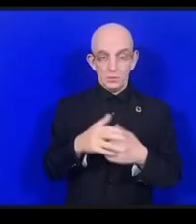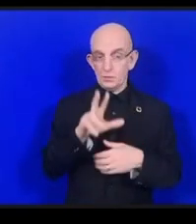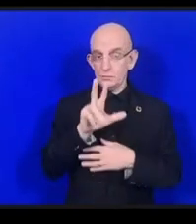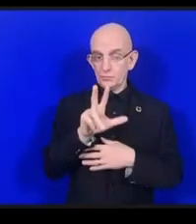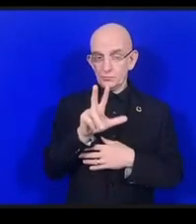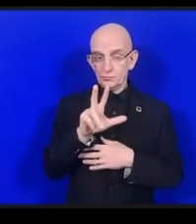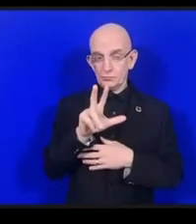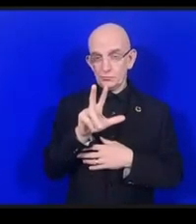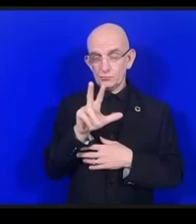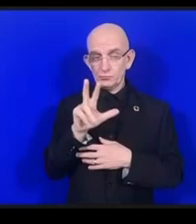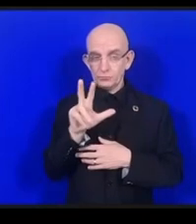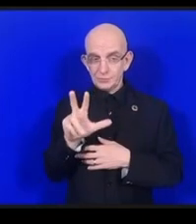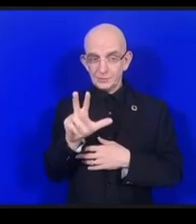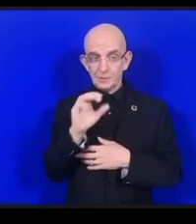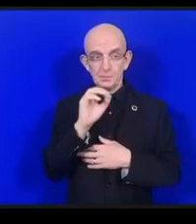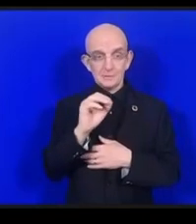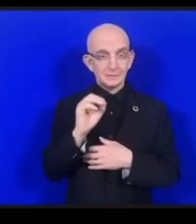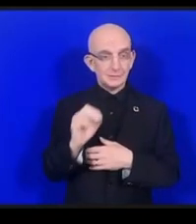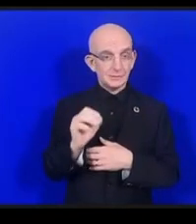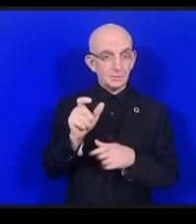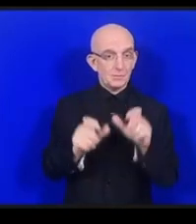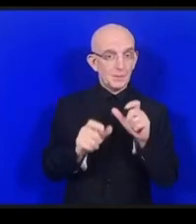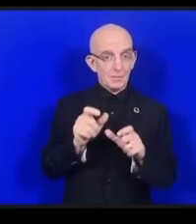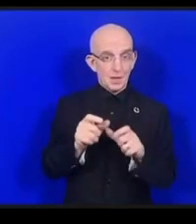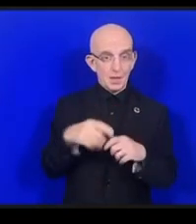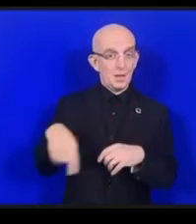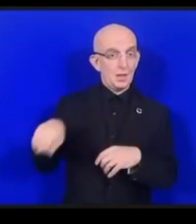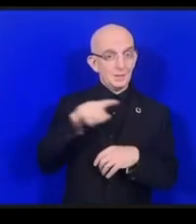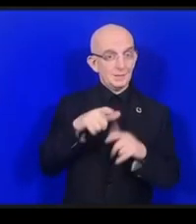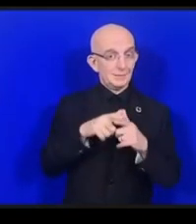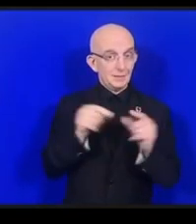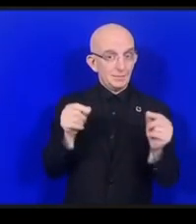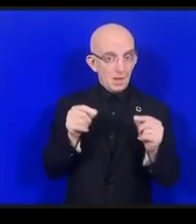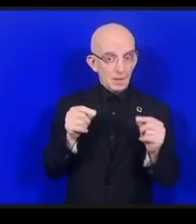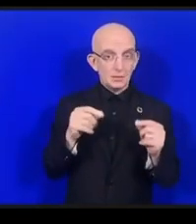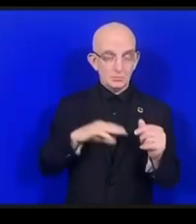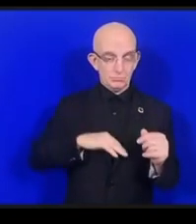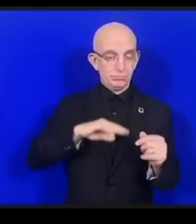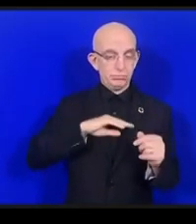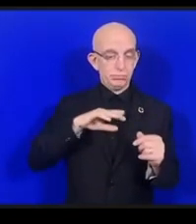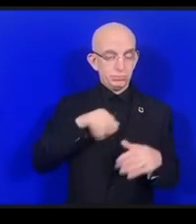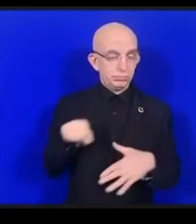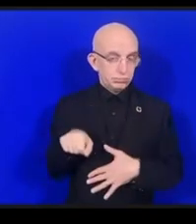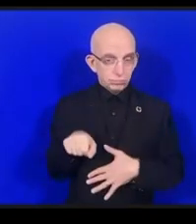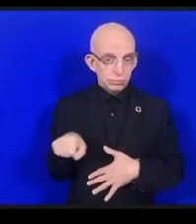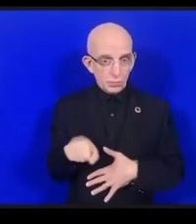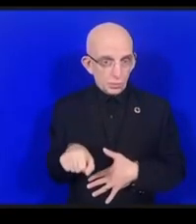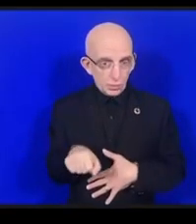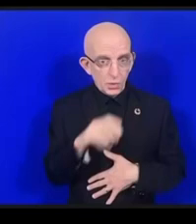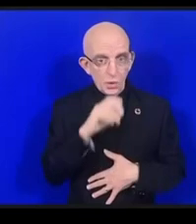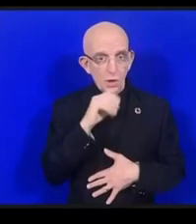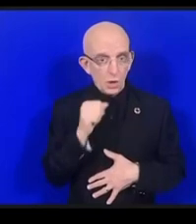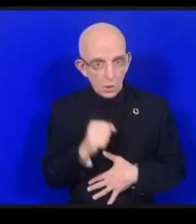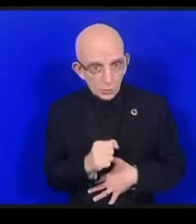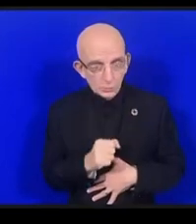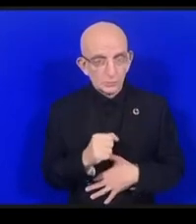そして地方省を持っていらっしゃいます皆さまの支援